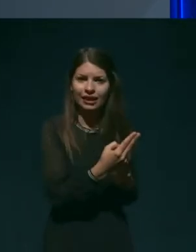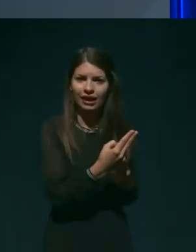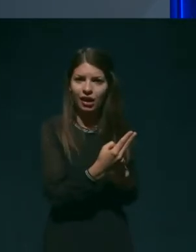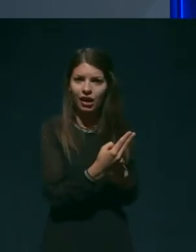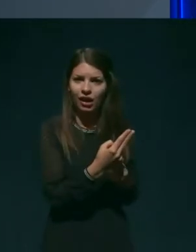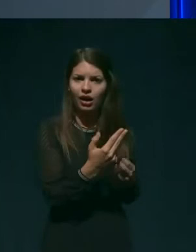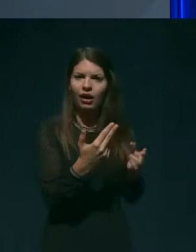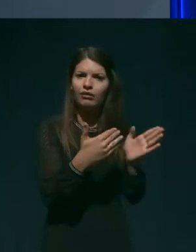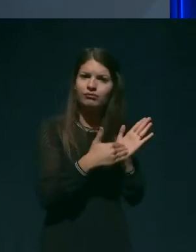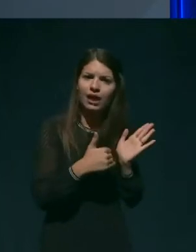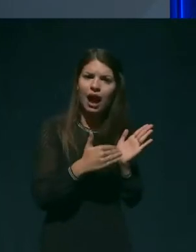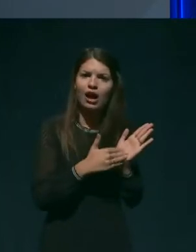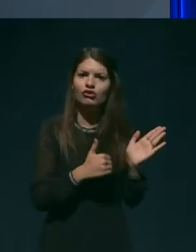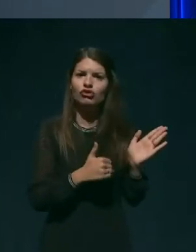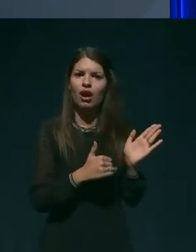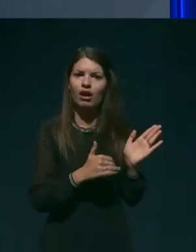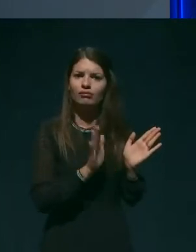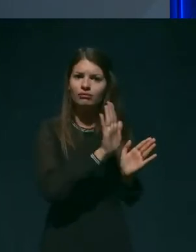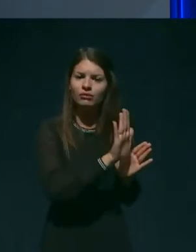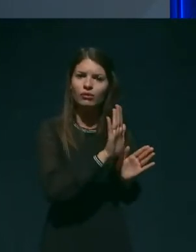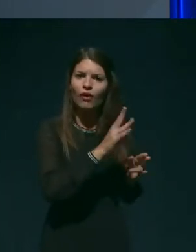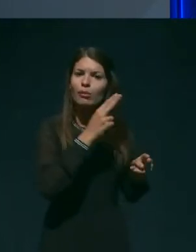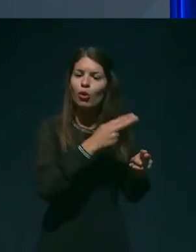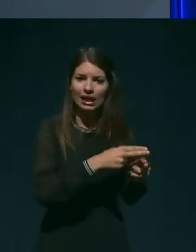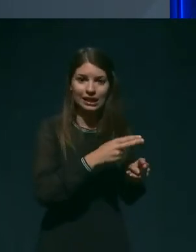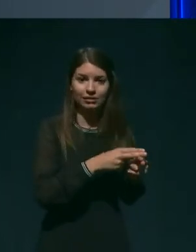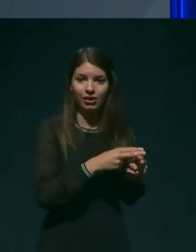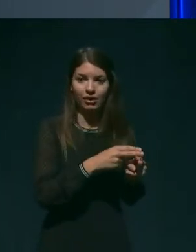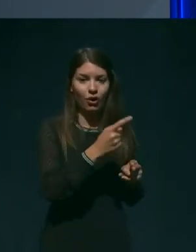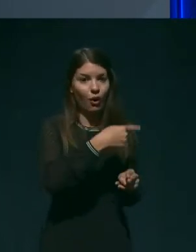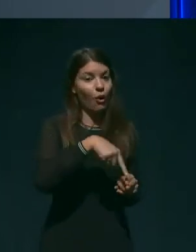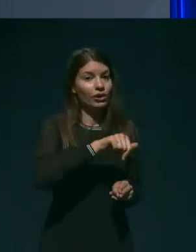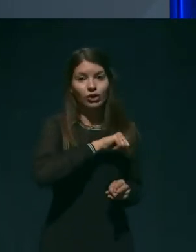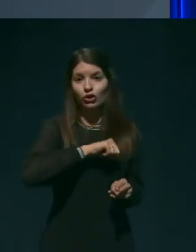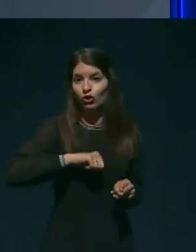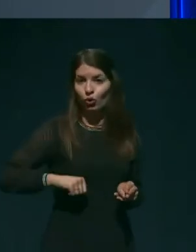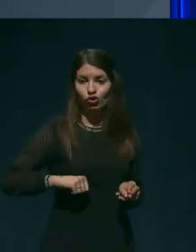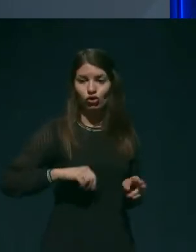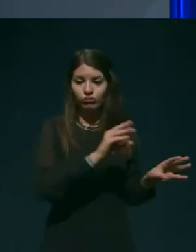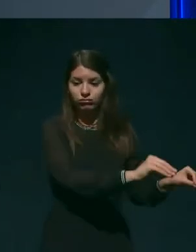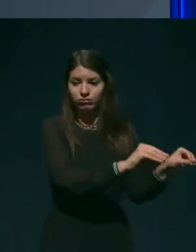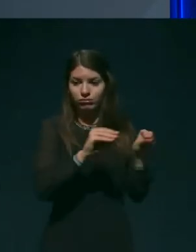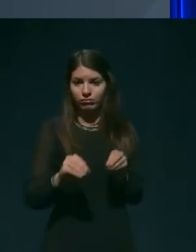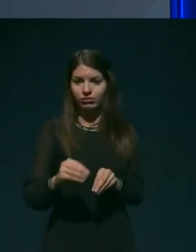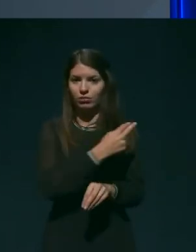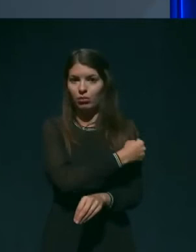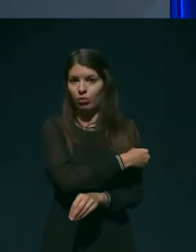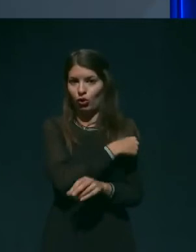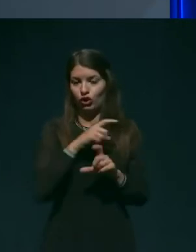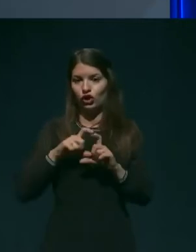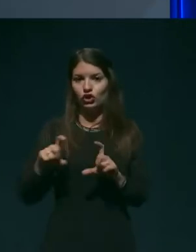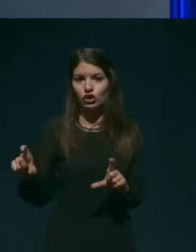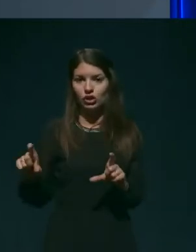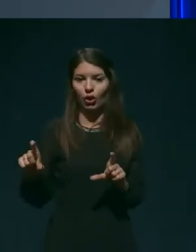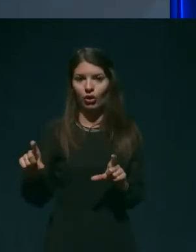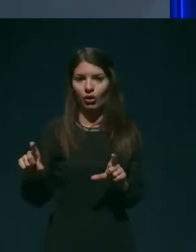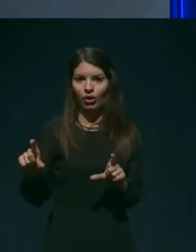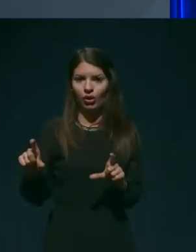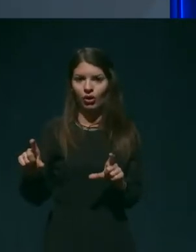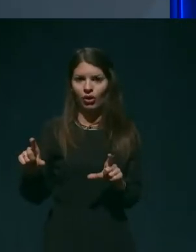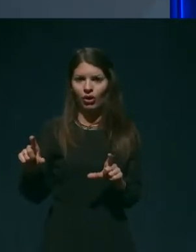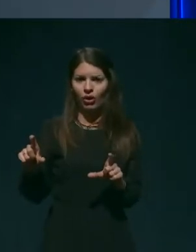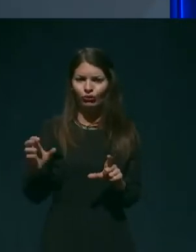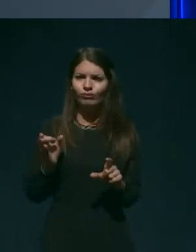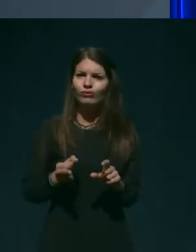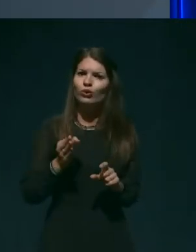kakšna je ta okužba, seveda ne želijo bolnišničnega zdravljenja. Včasih je zmotno